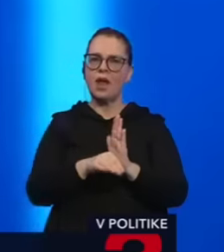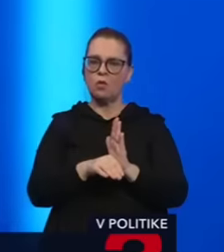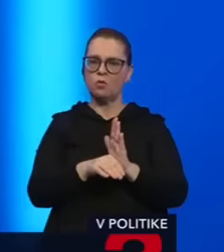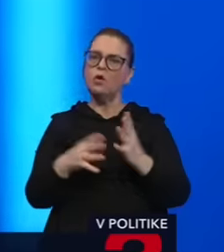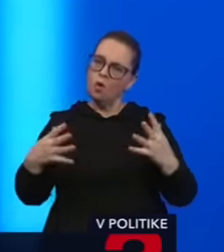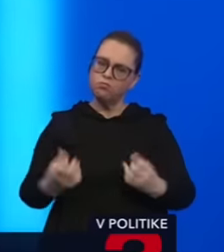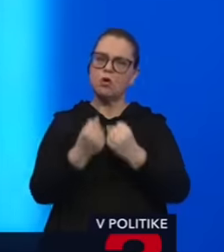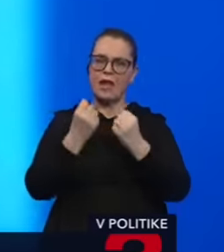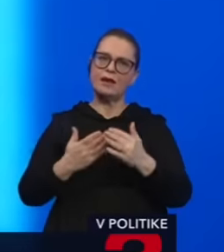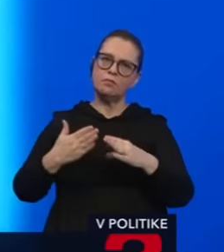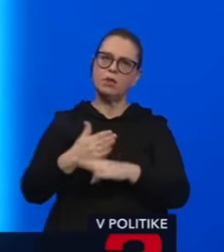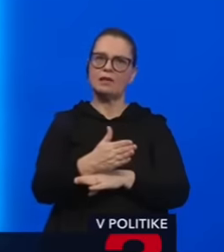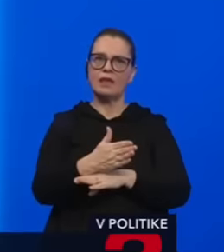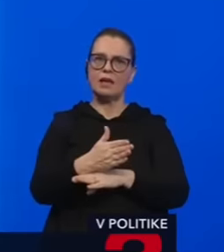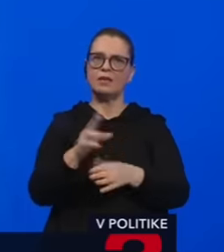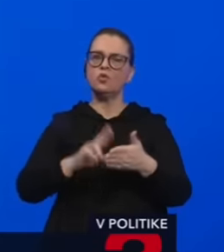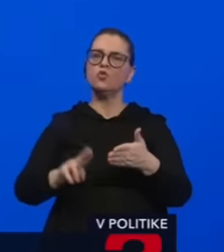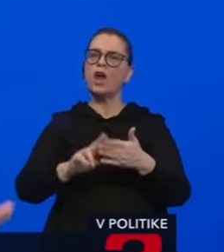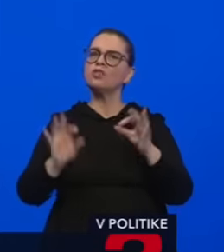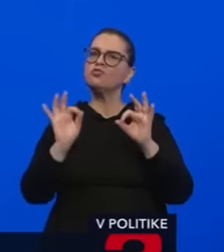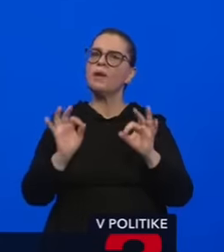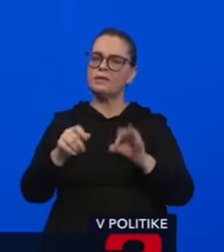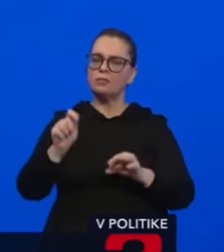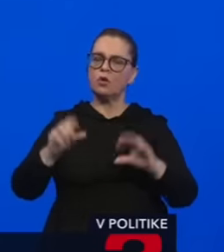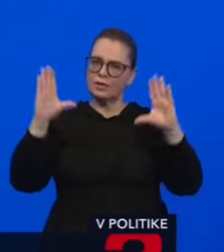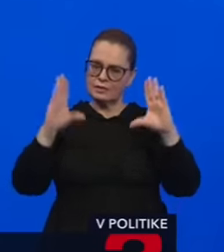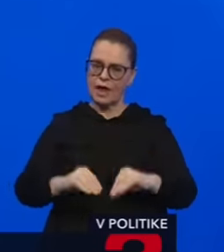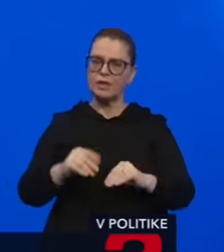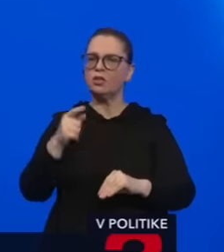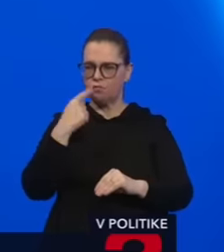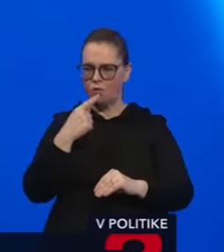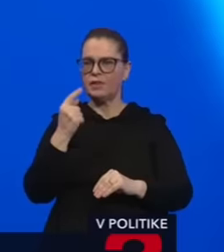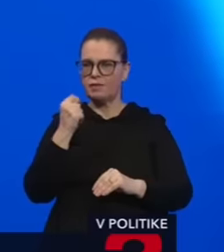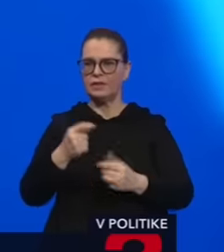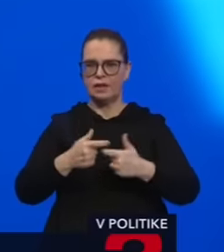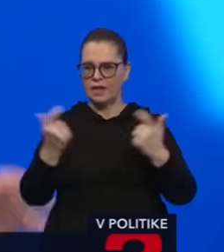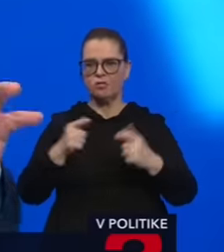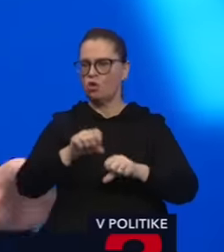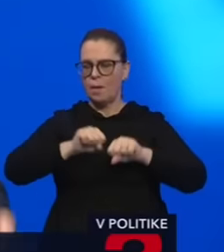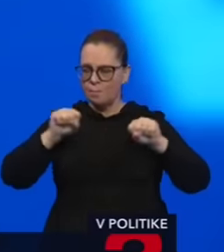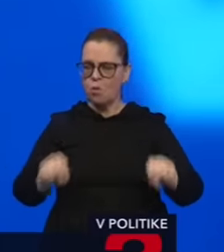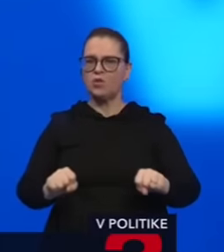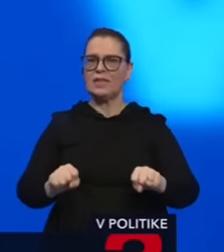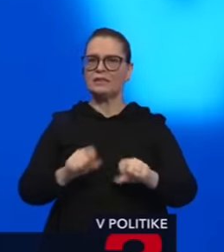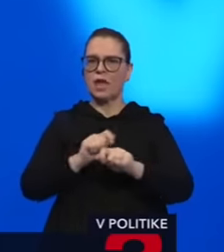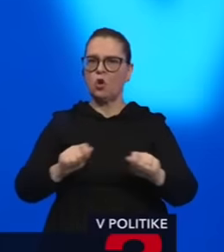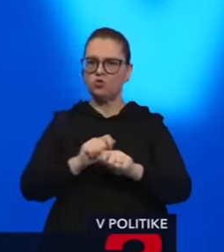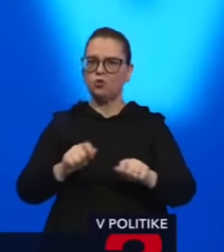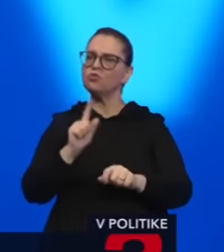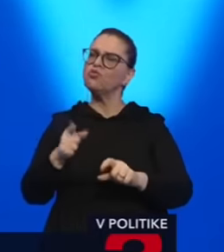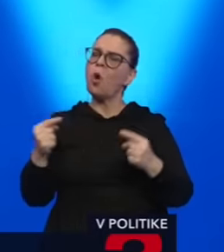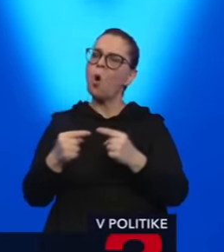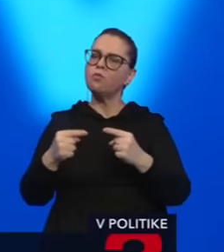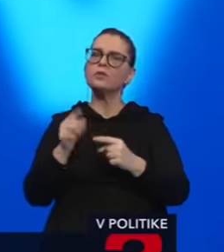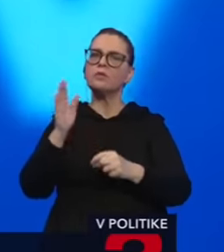už podarí presadiť a že úrady v speciálnej prokuratúry zanikne. Povedal to Robert Fico. Jasne, ide o mocenské rozhodnutie. Čo bude opozícia robiť?